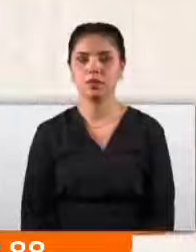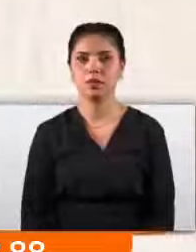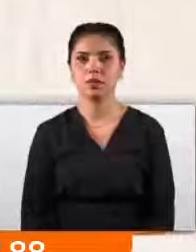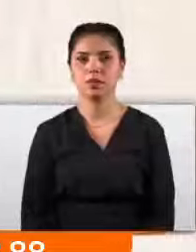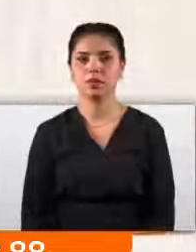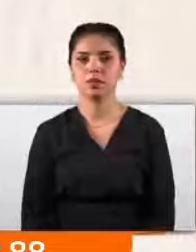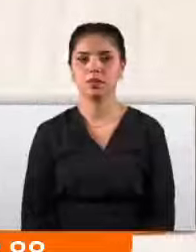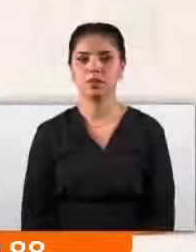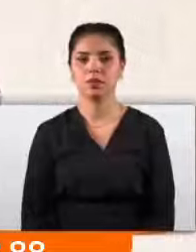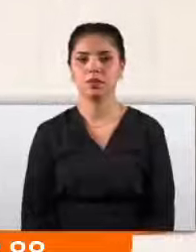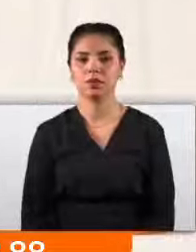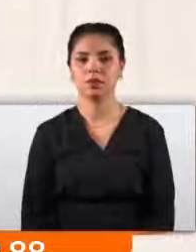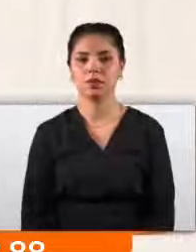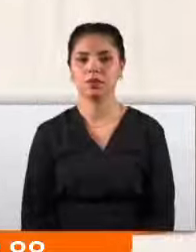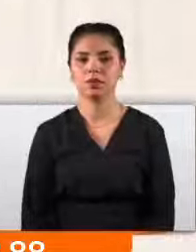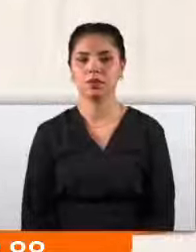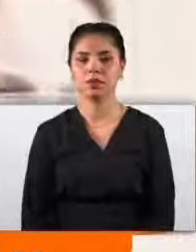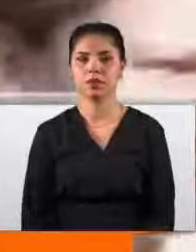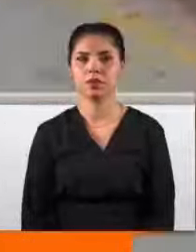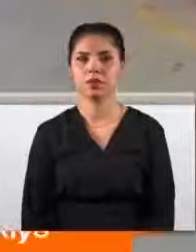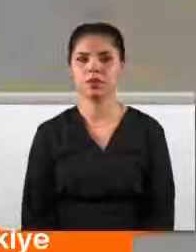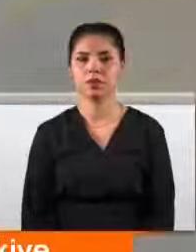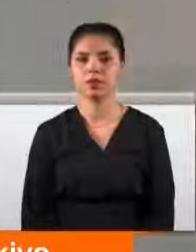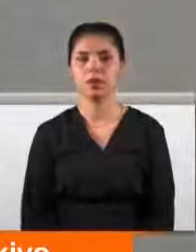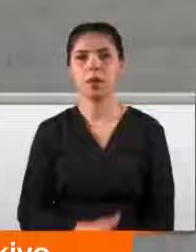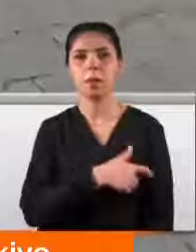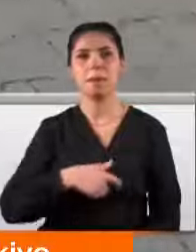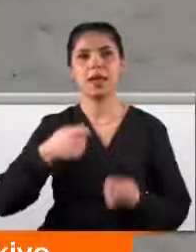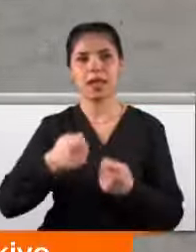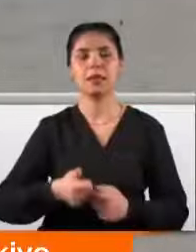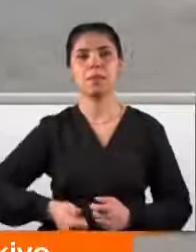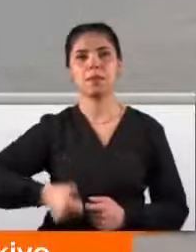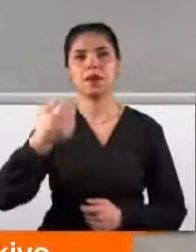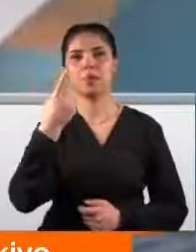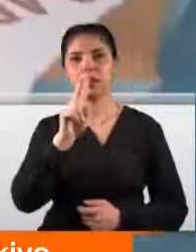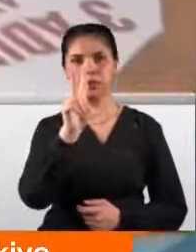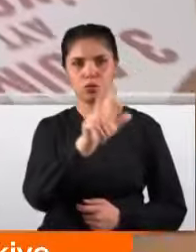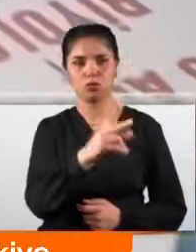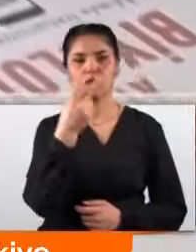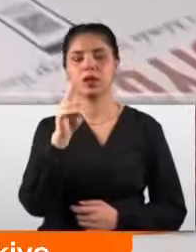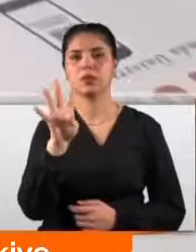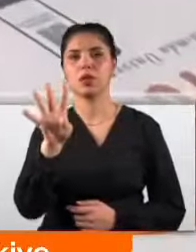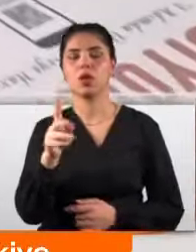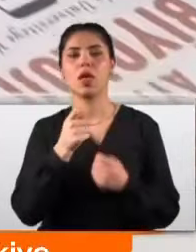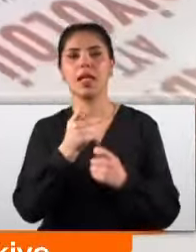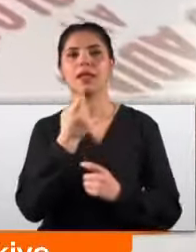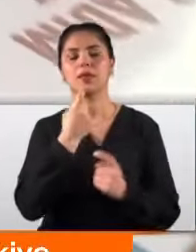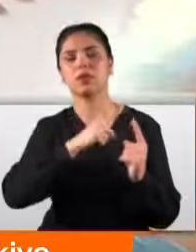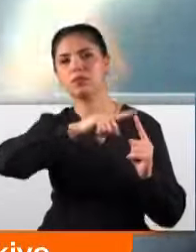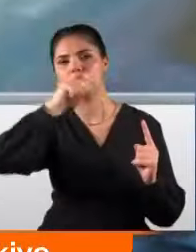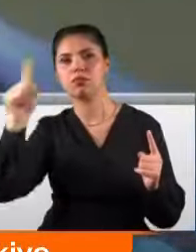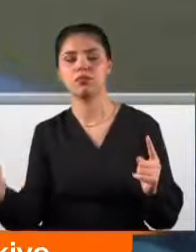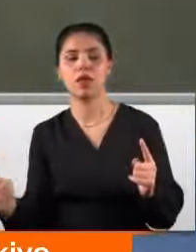tüm öğrencilerimiz devletin sunduğu bu imkanla yararlanmalı diye düşünüyorum. Milli Eğitim Bakanlığı 2003-2004 eğitim-öğretim yılından beri ders